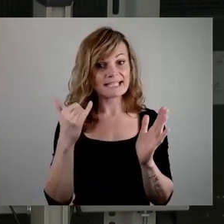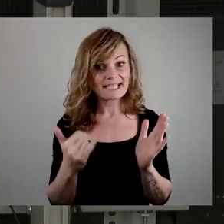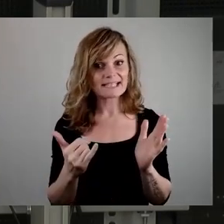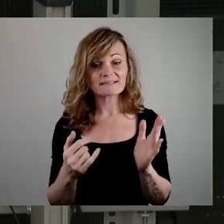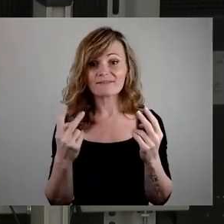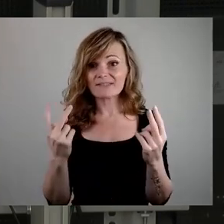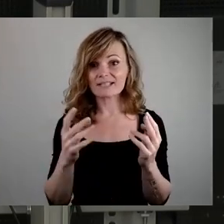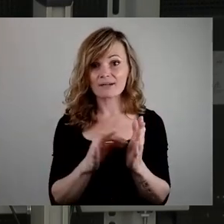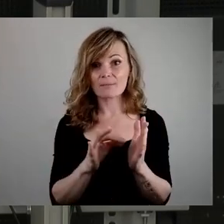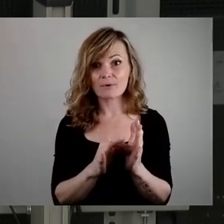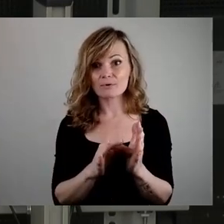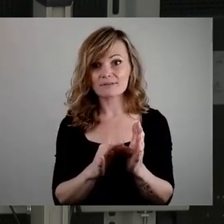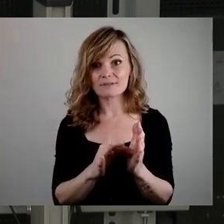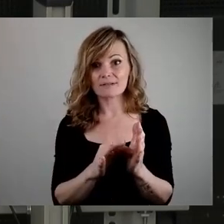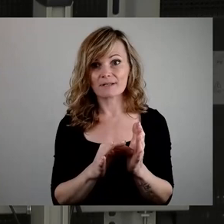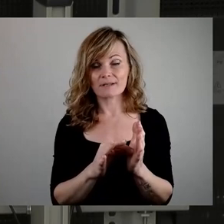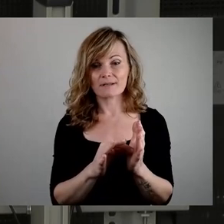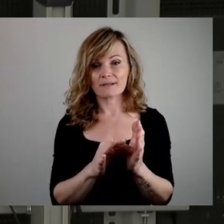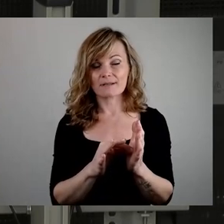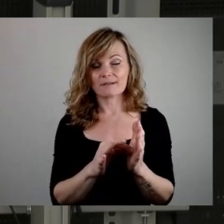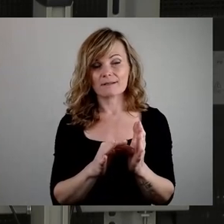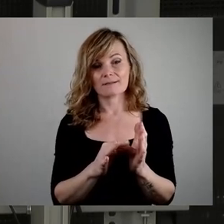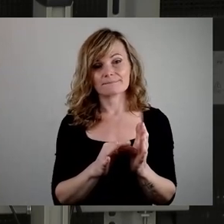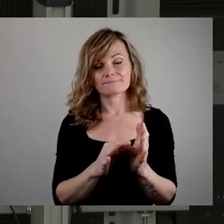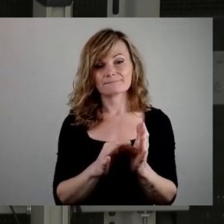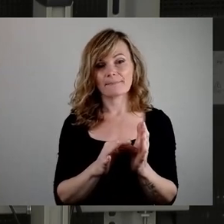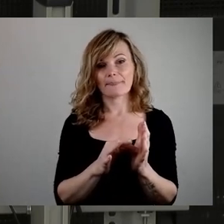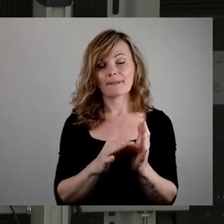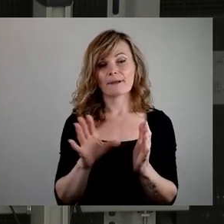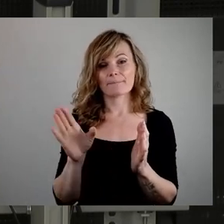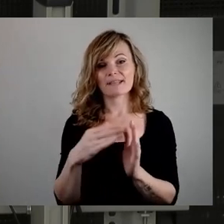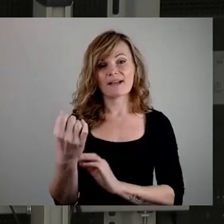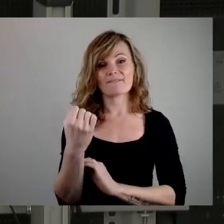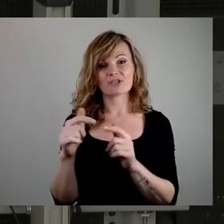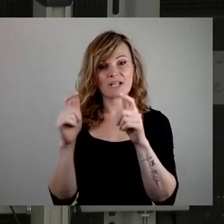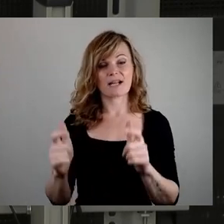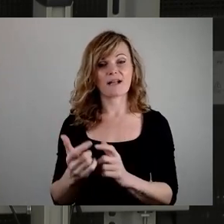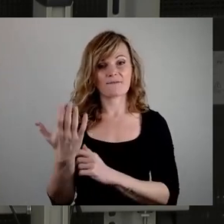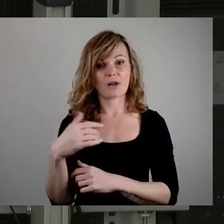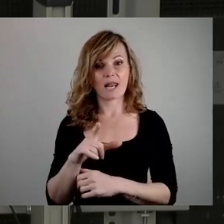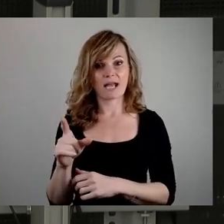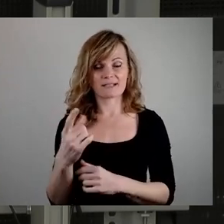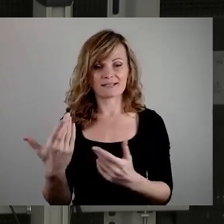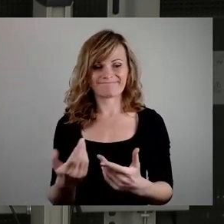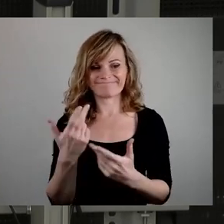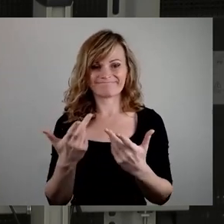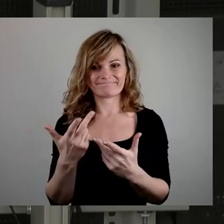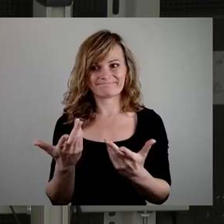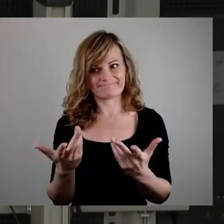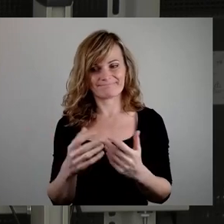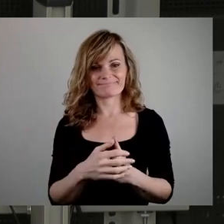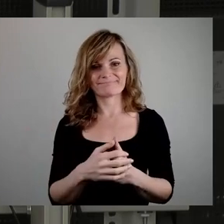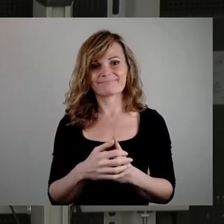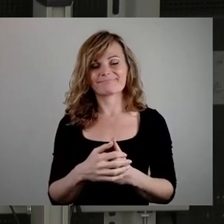mit den Verstärkern von der Ladi kassiert worden. Also kann ich jetzt nur feststellen, die Verwaltung hat